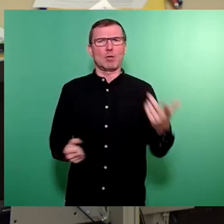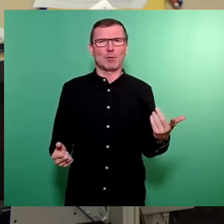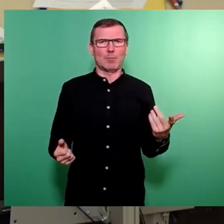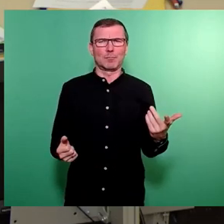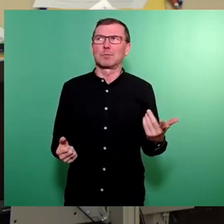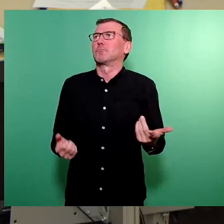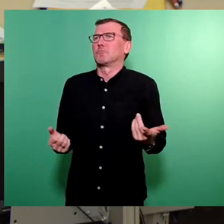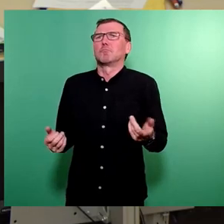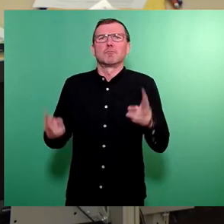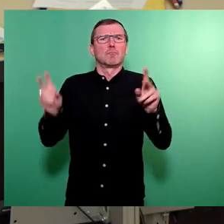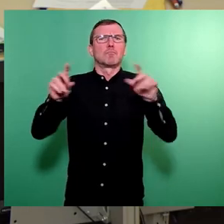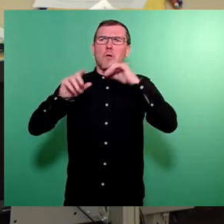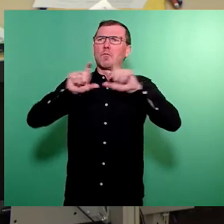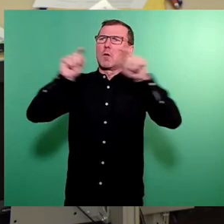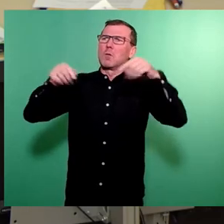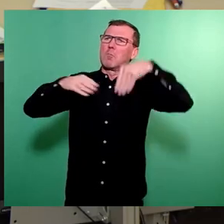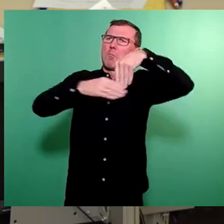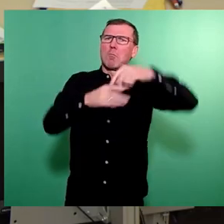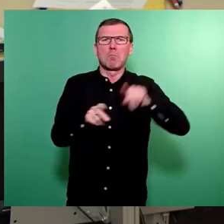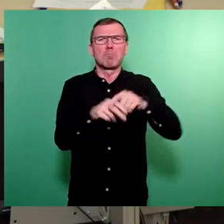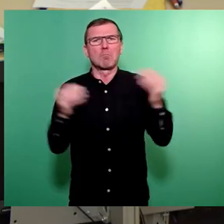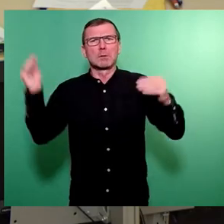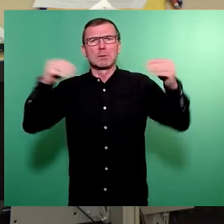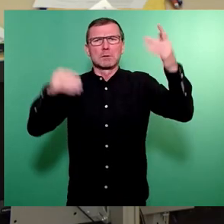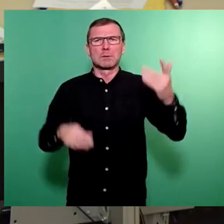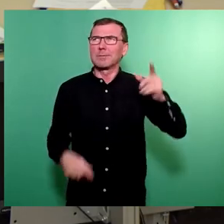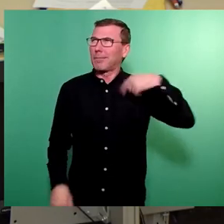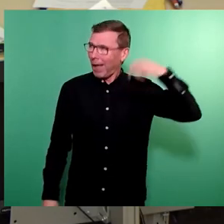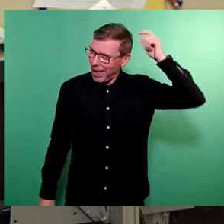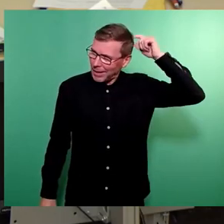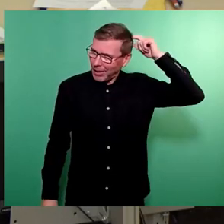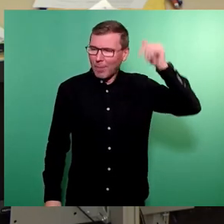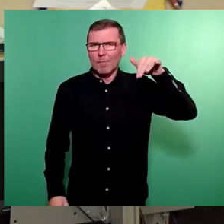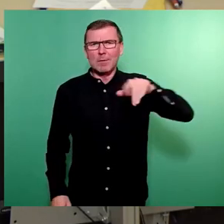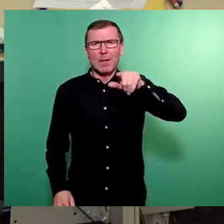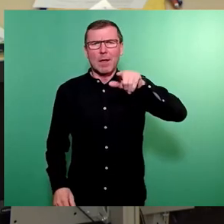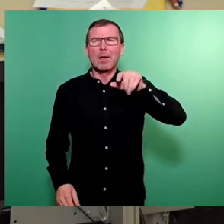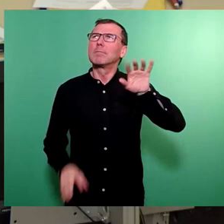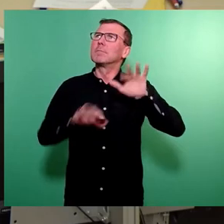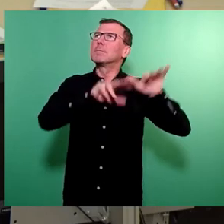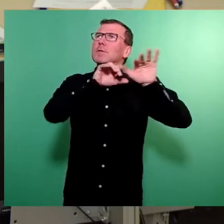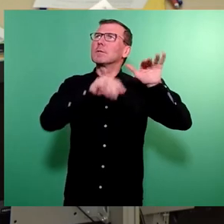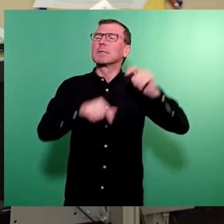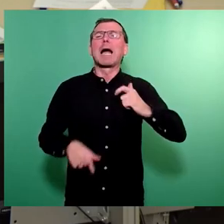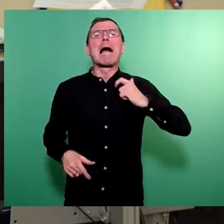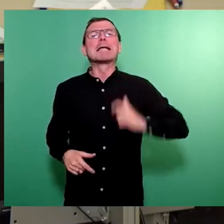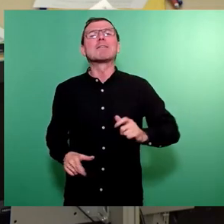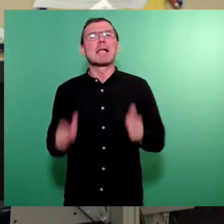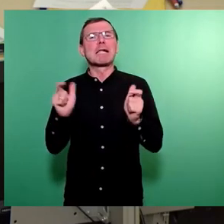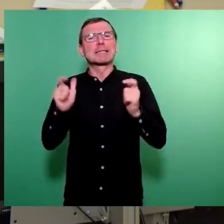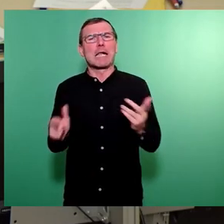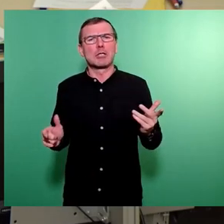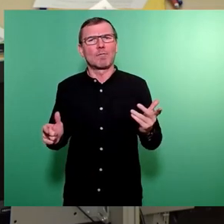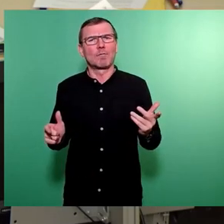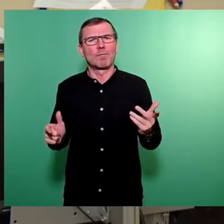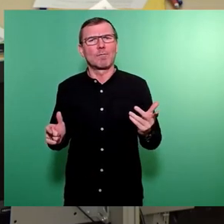darunter vorstellen. Es ist hier so ein bisschen im Hinterkopf immer die sogenannte ominöse Zivilgesellschaft, die man unbedingt noch